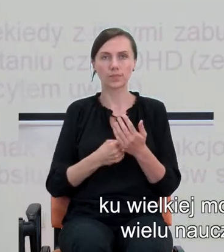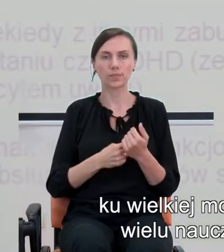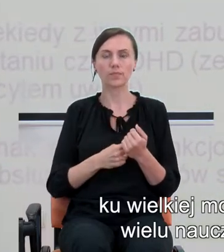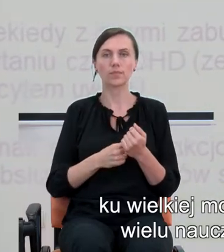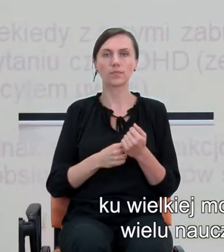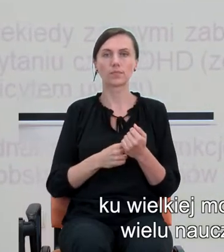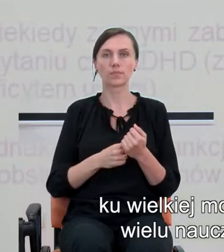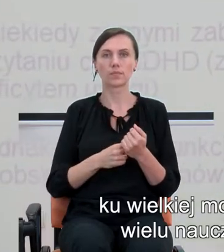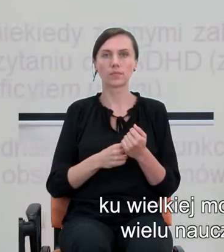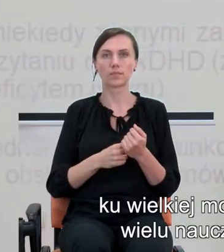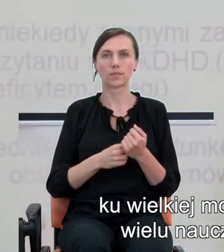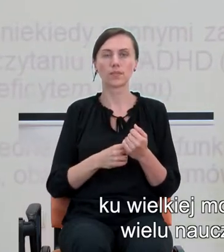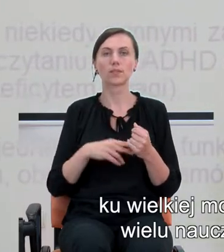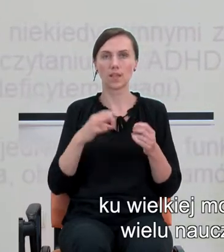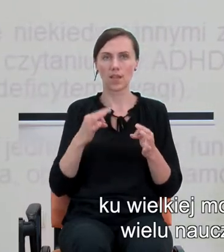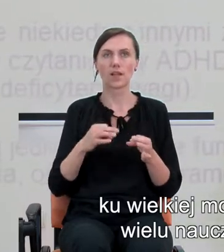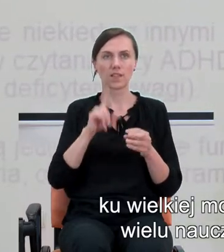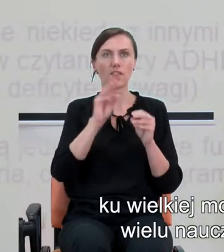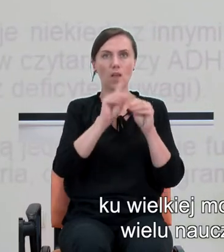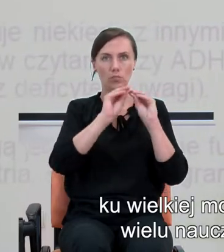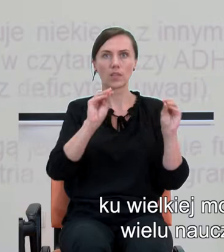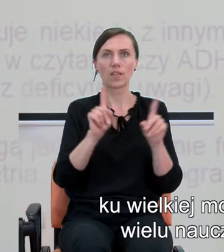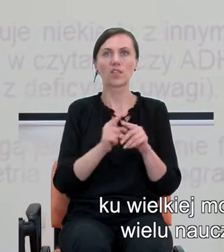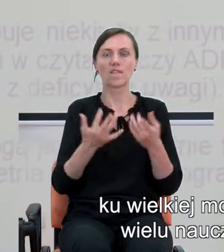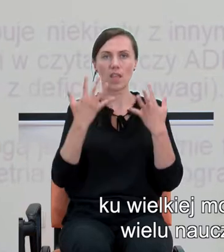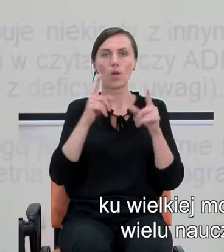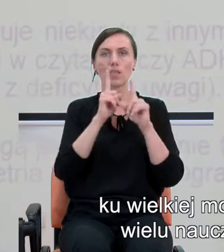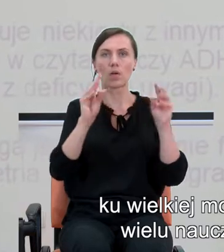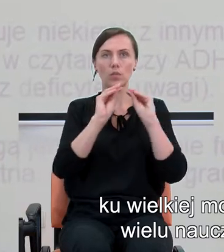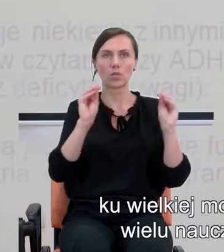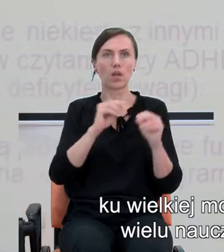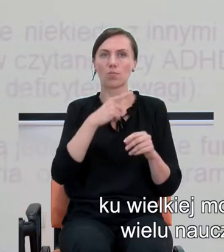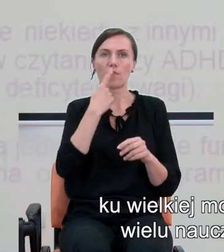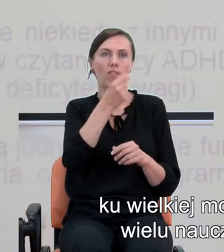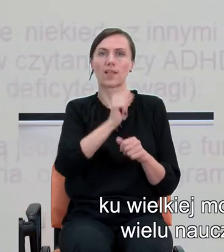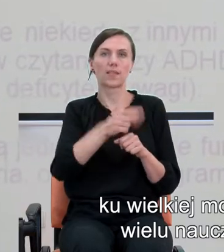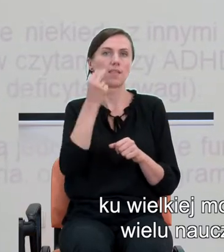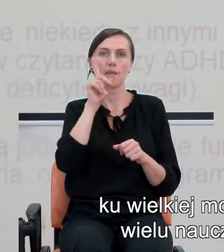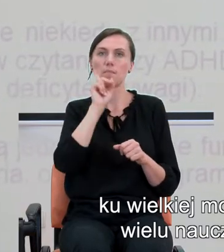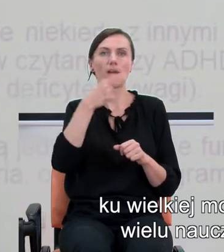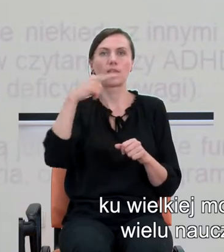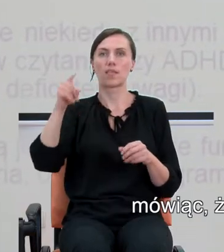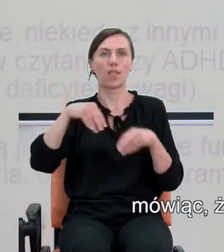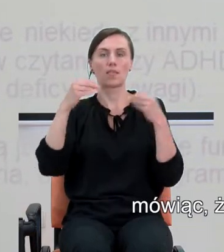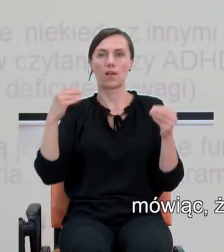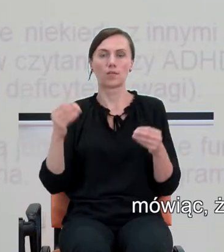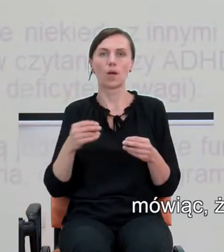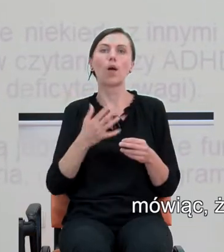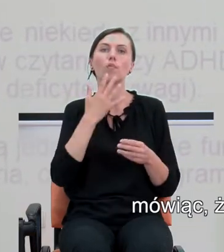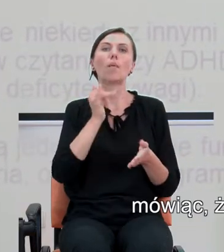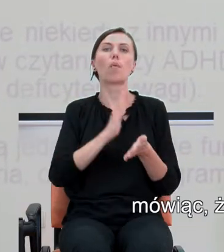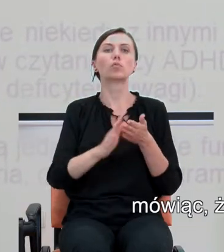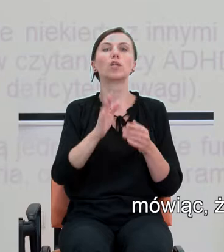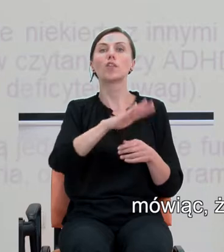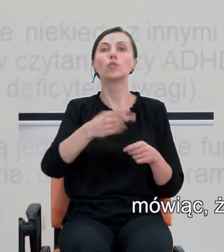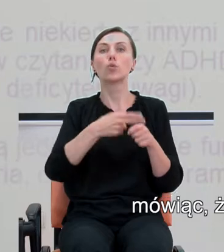także we współczesnym nauczaniu wielu nauczycieli neguje istnienie dyskalkuli rozwojowej, mówiąc, że